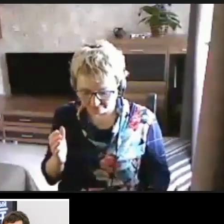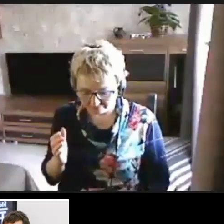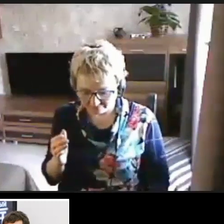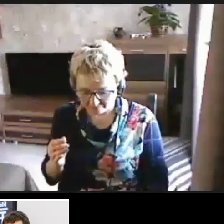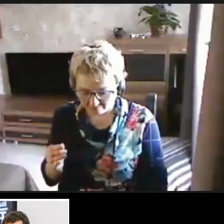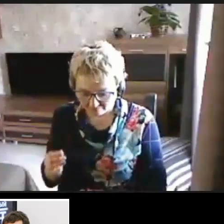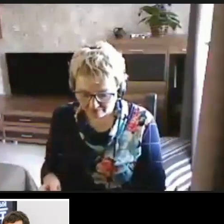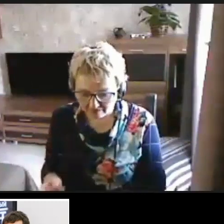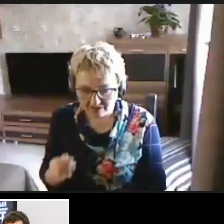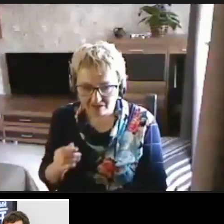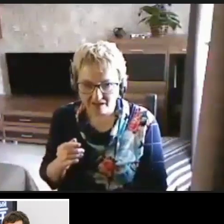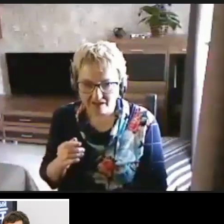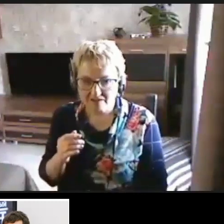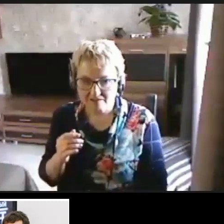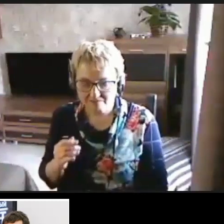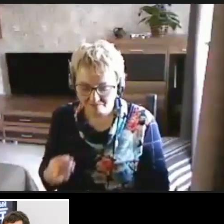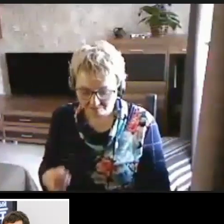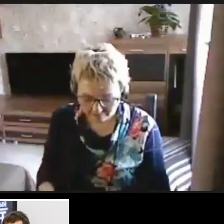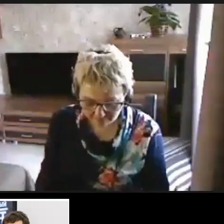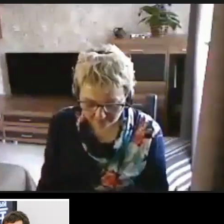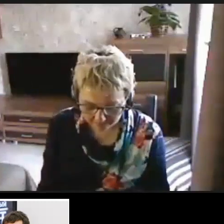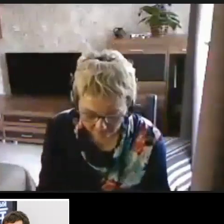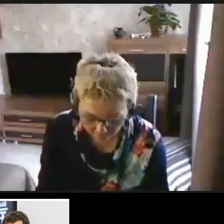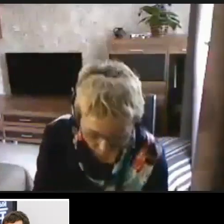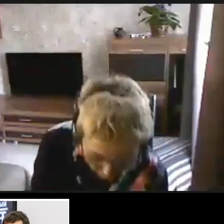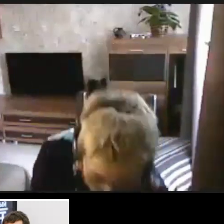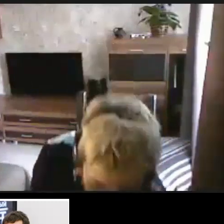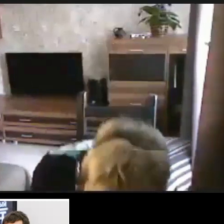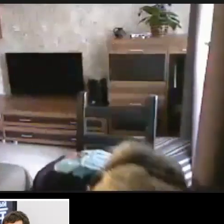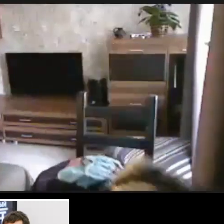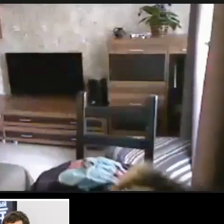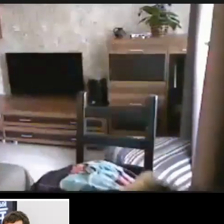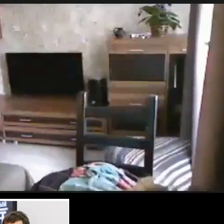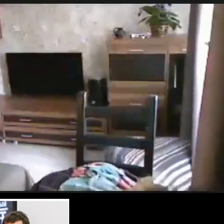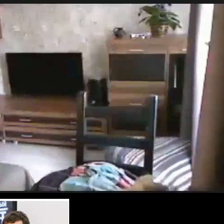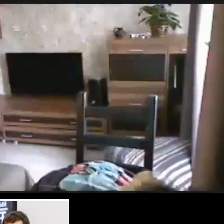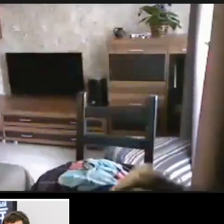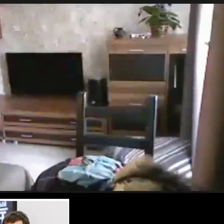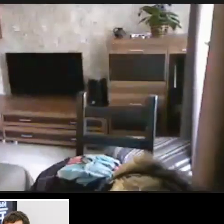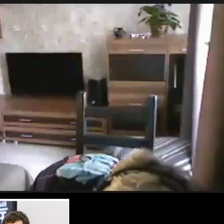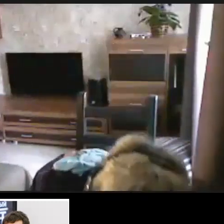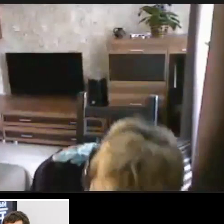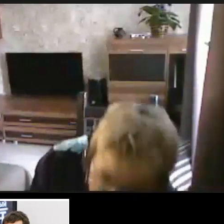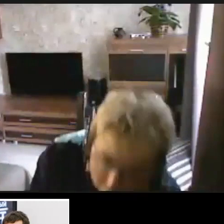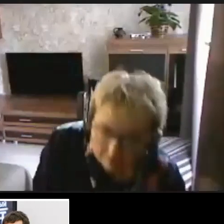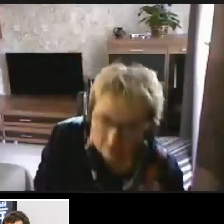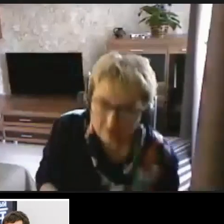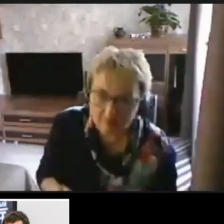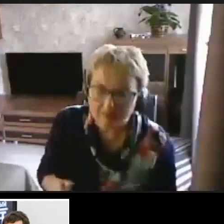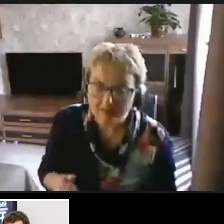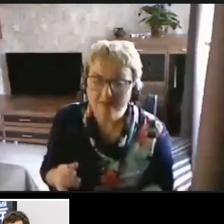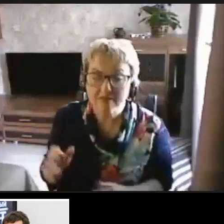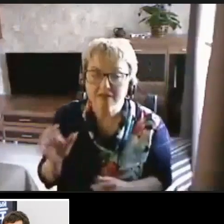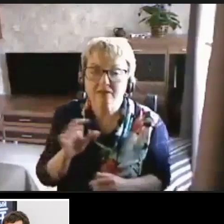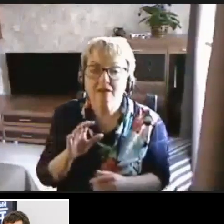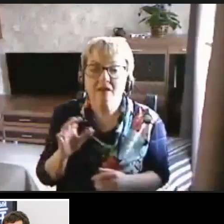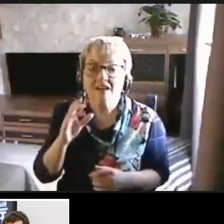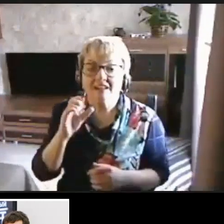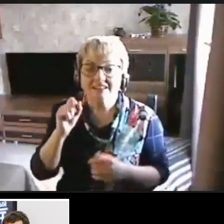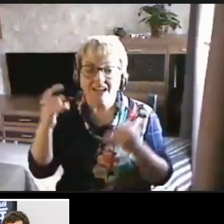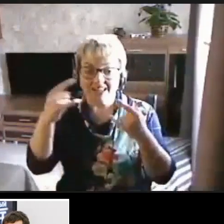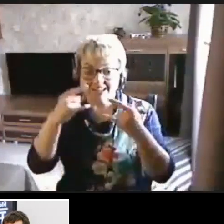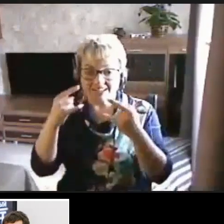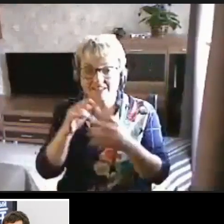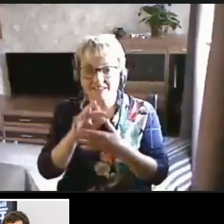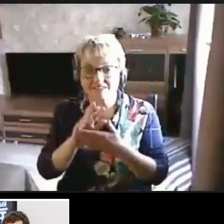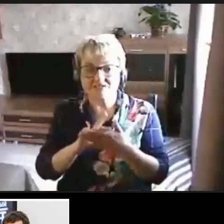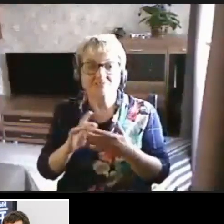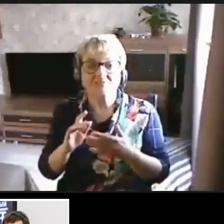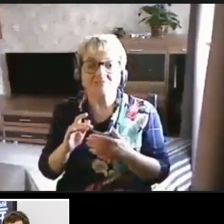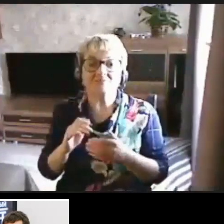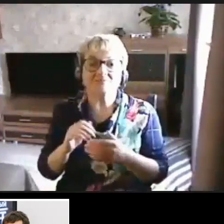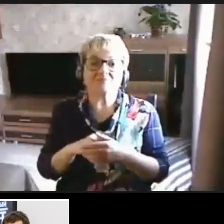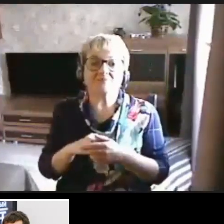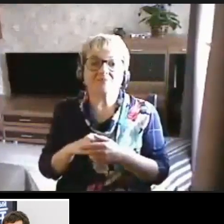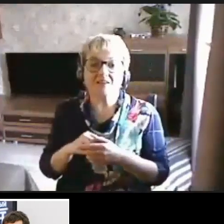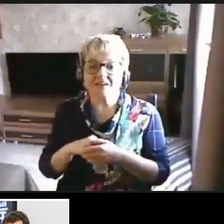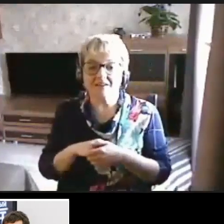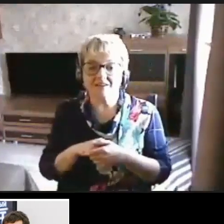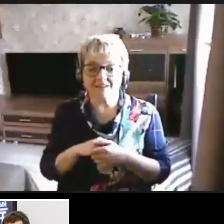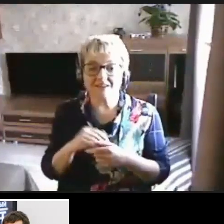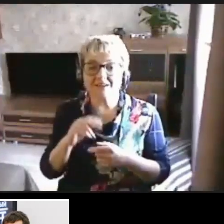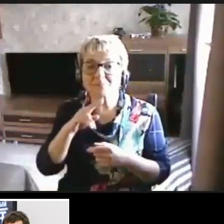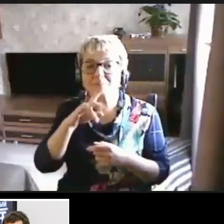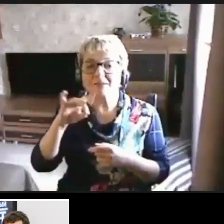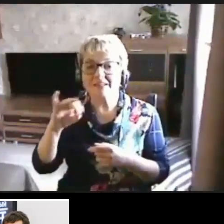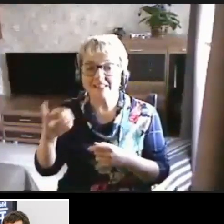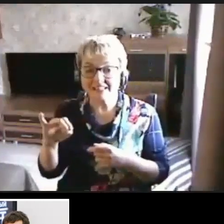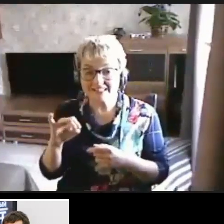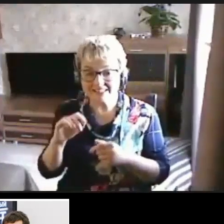Так, так, так, и еще буквально одну минуточку, все поля озвучиваются. ага, нет, на экране, извините, значит, при